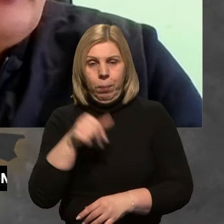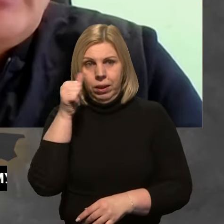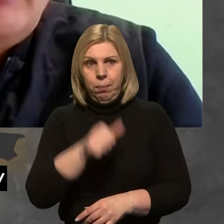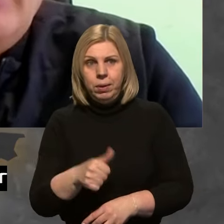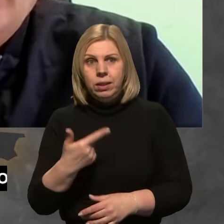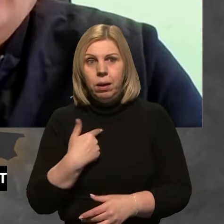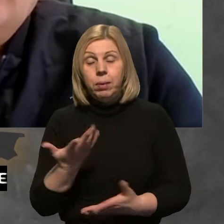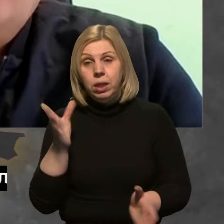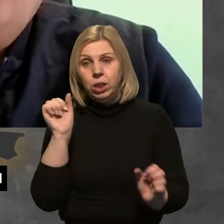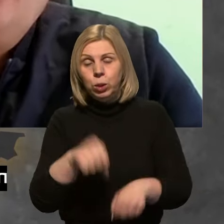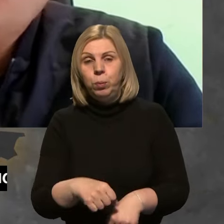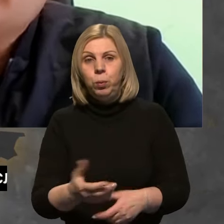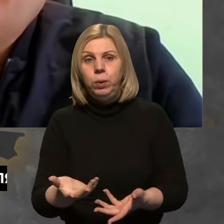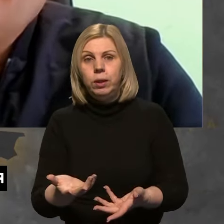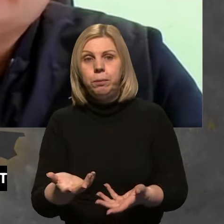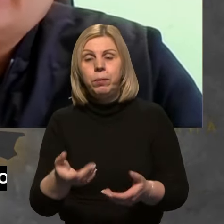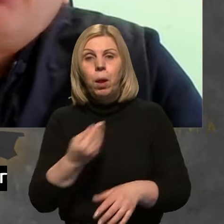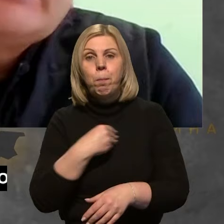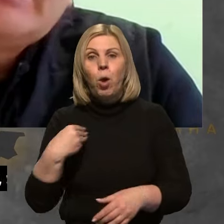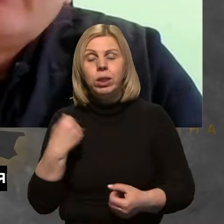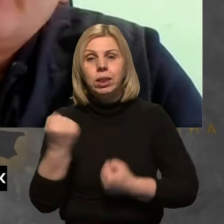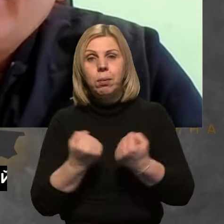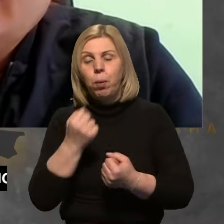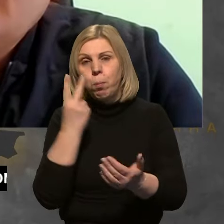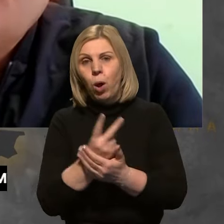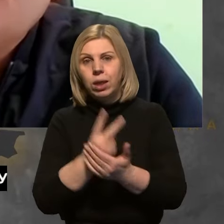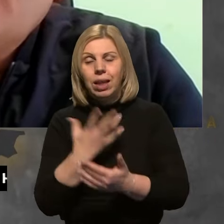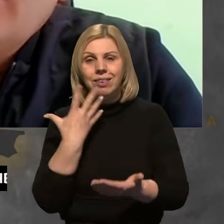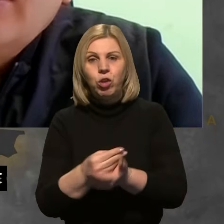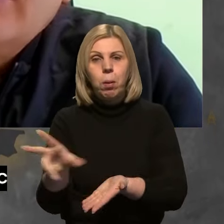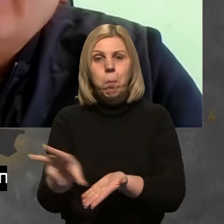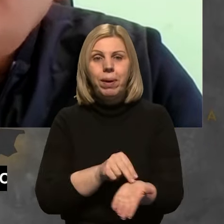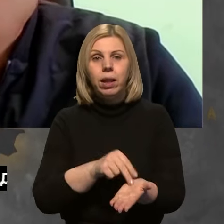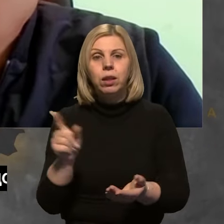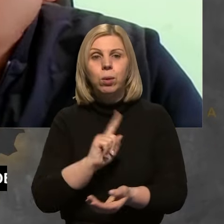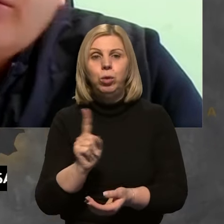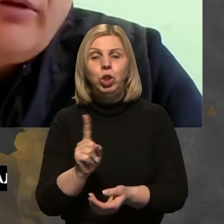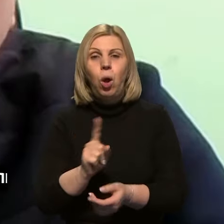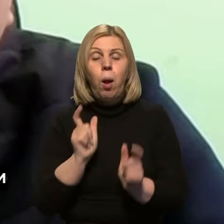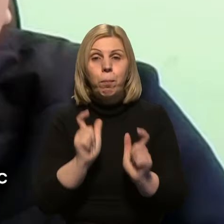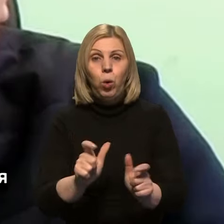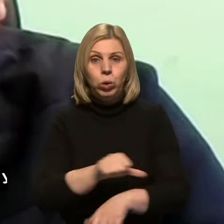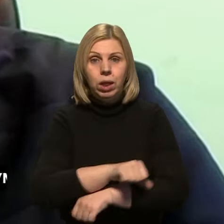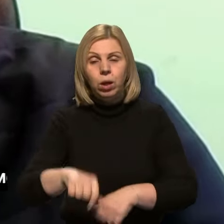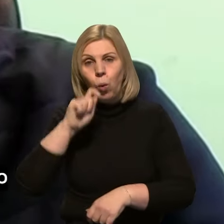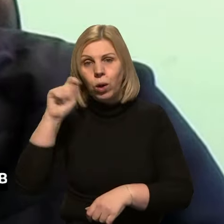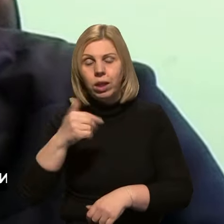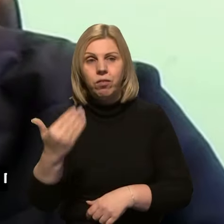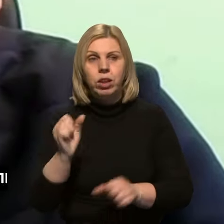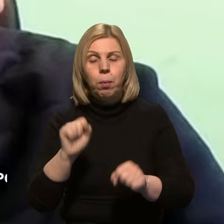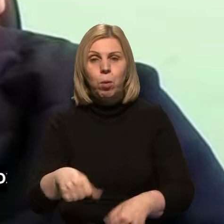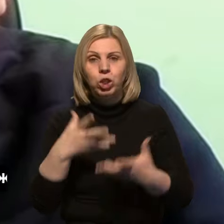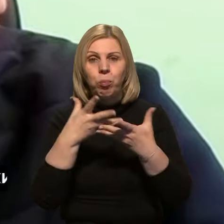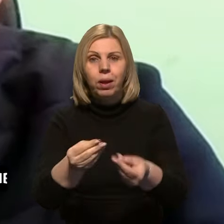зрозуміли, польські перевізники показали своїм прикладом, що блокуючи кордони України, вони можуть